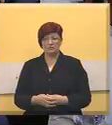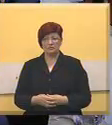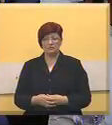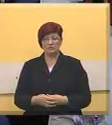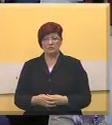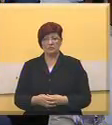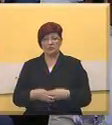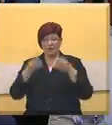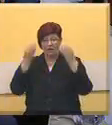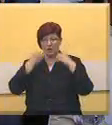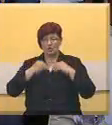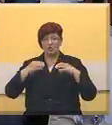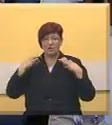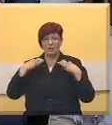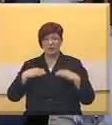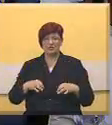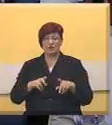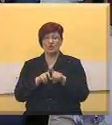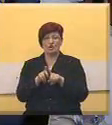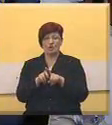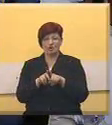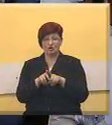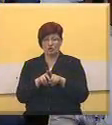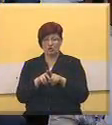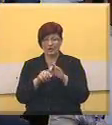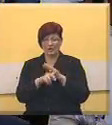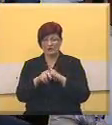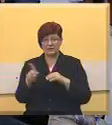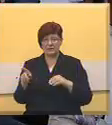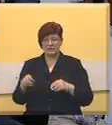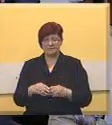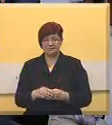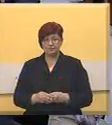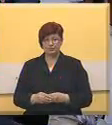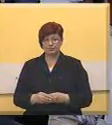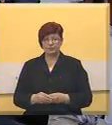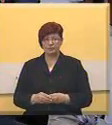poštovani predsjedniče, koleginici, kolege, poslanici.